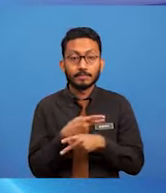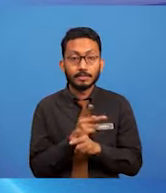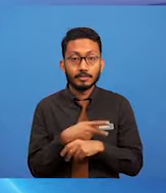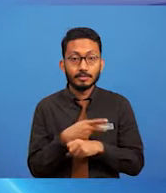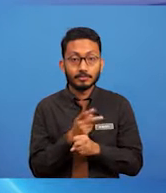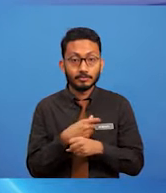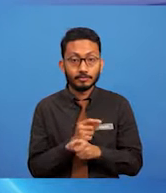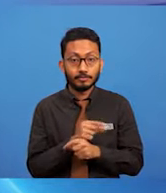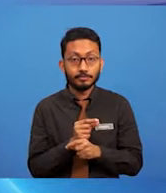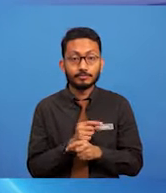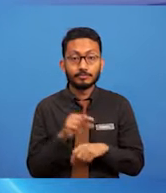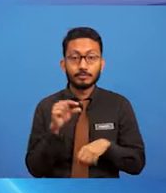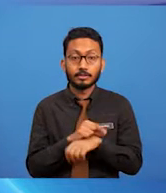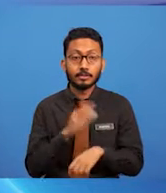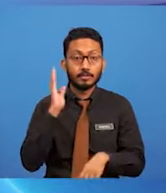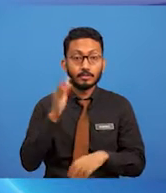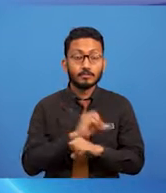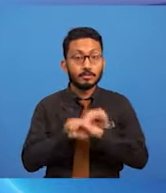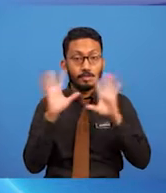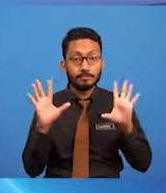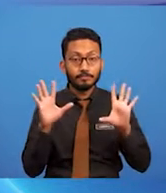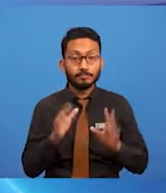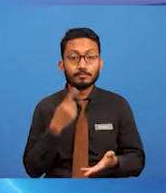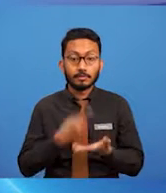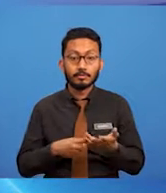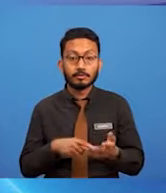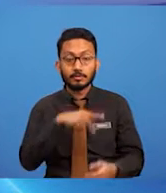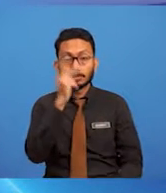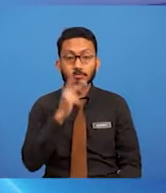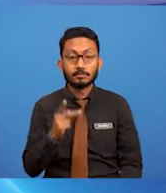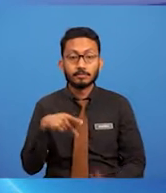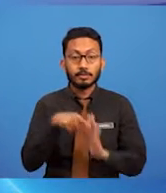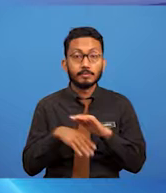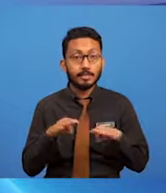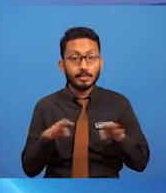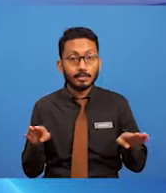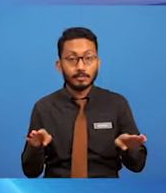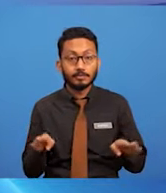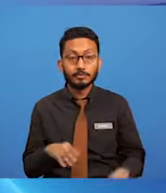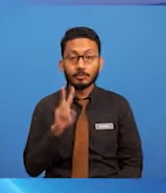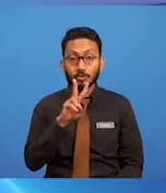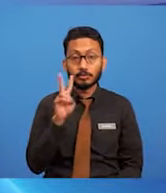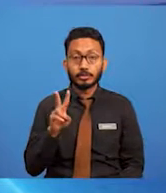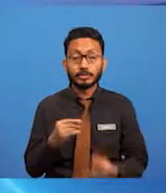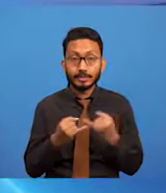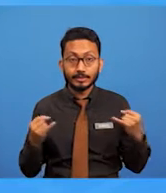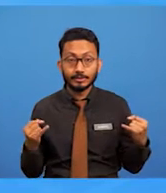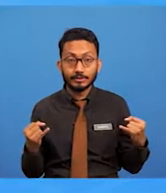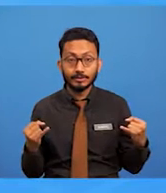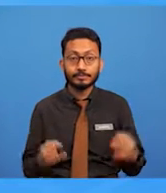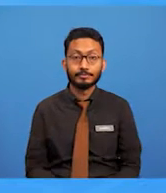saya akan menerangkan apakah perbezaan antara kedua-dua jenis imej ini.